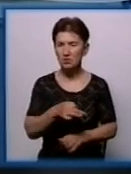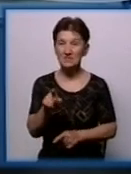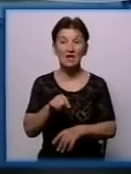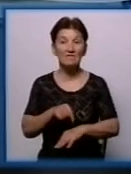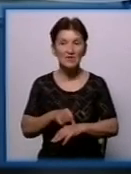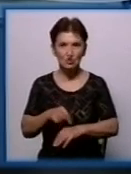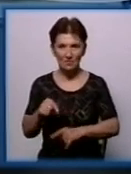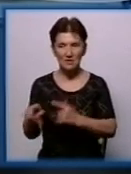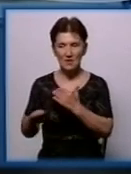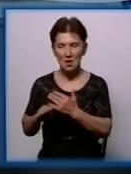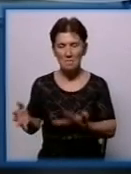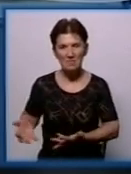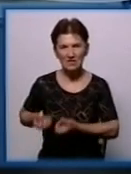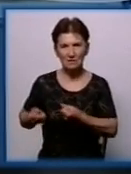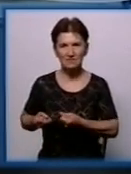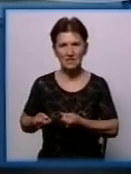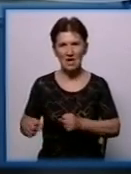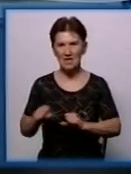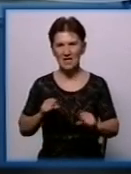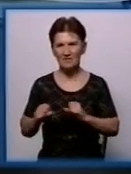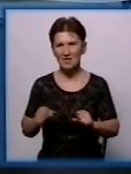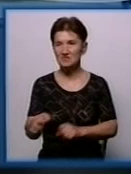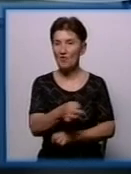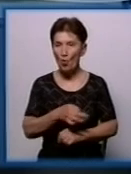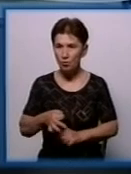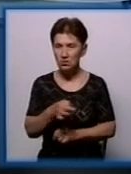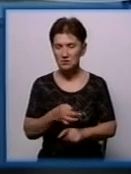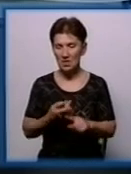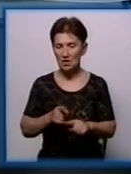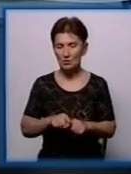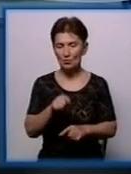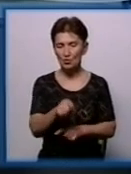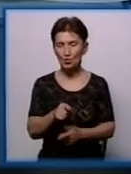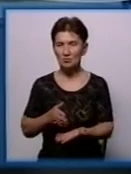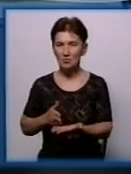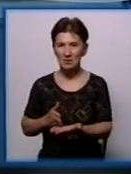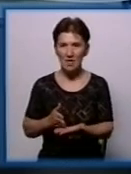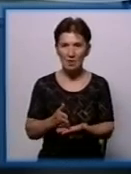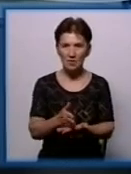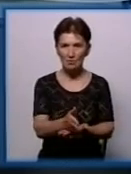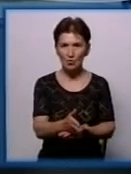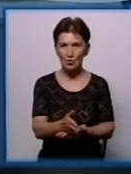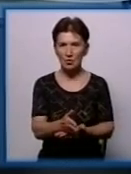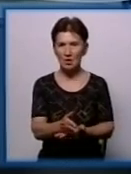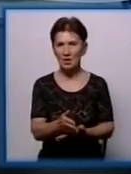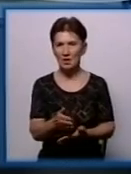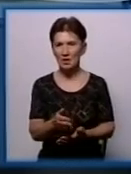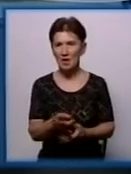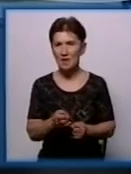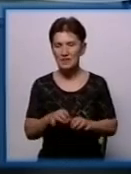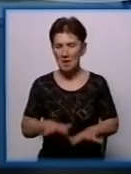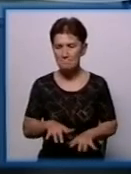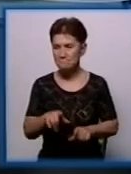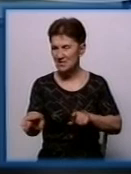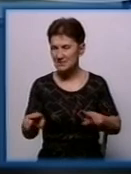підтримка керівництва області. В цьому напрямку відчувають контроль керівництва області на містах, в